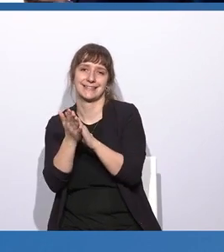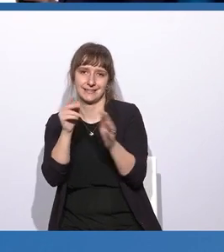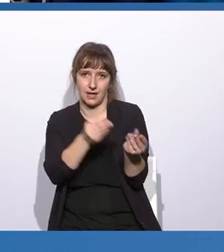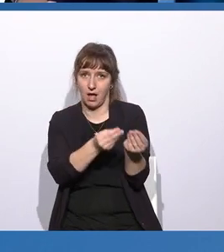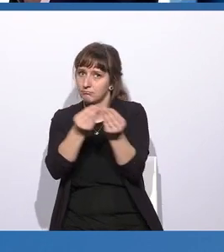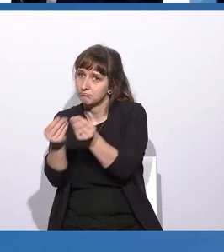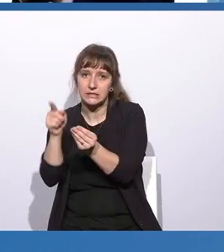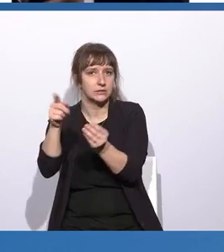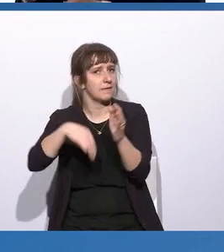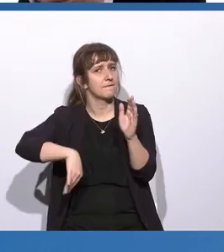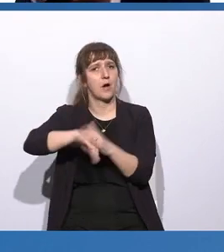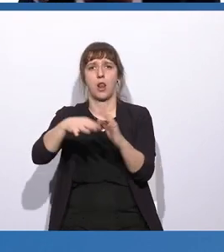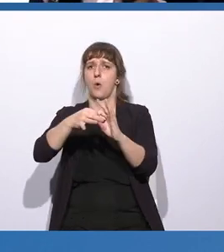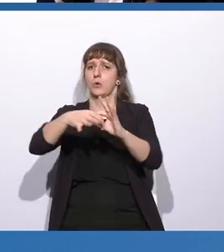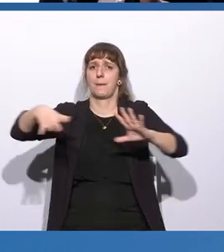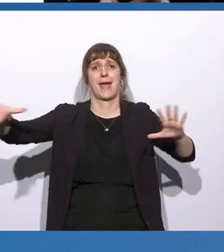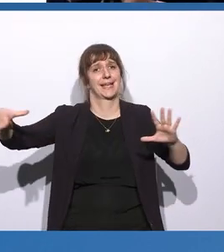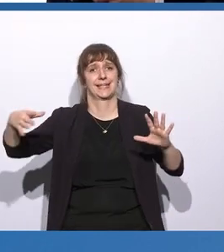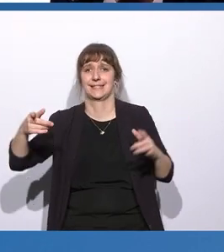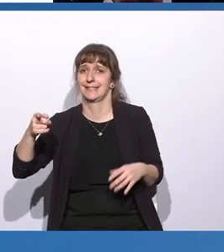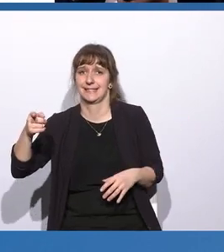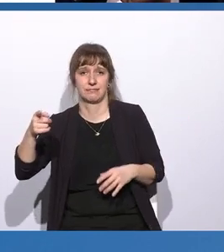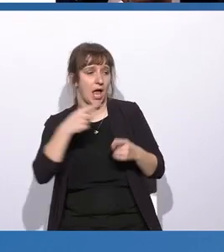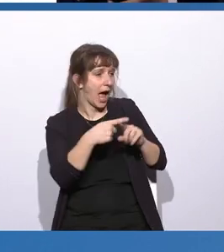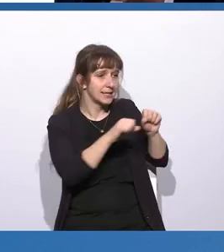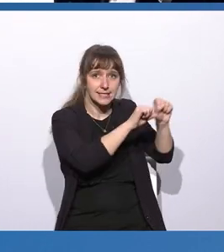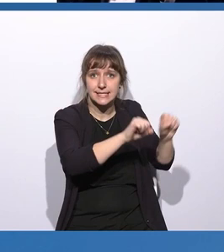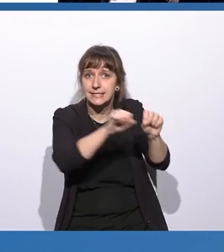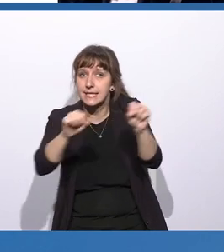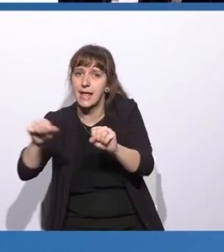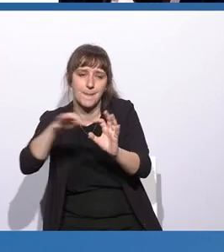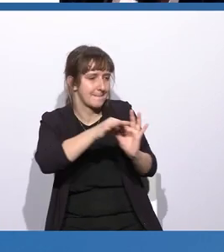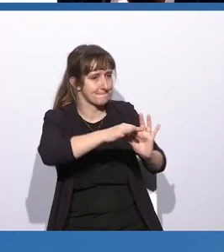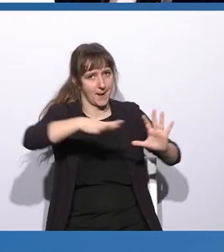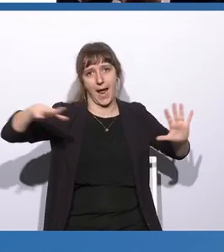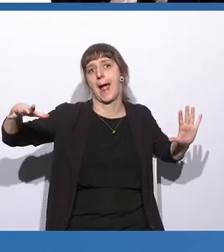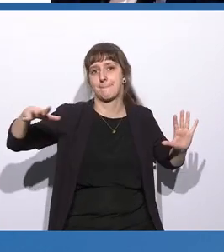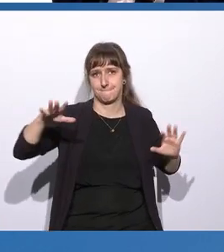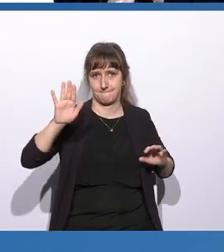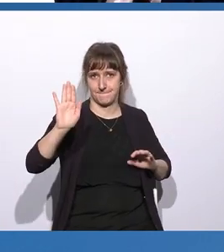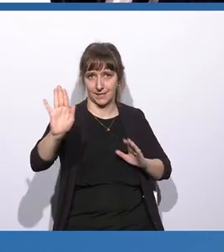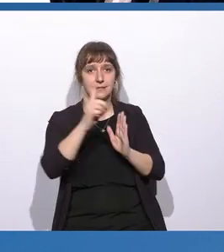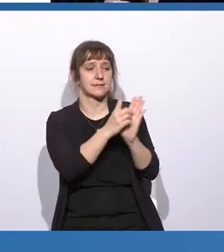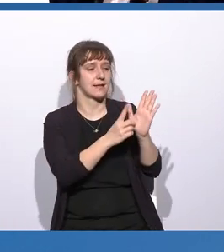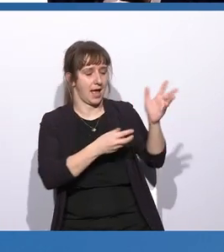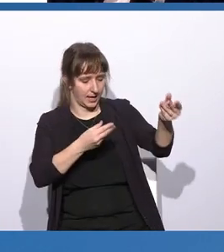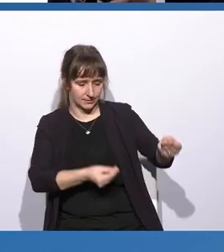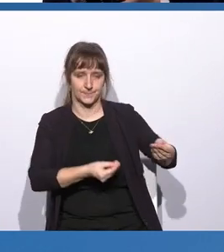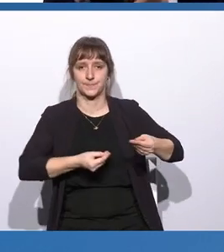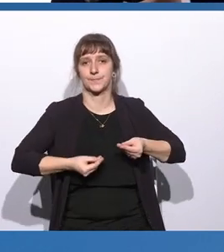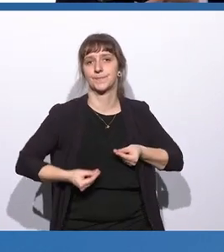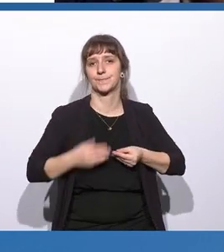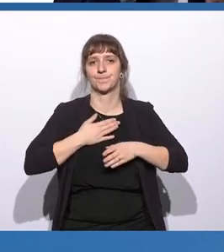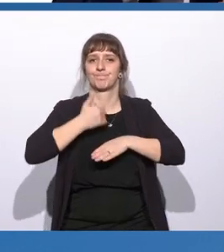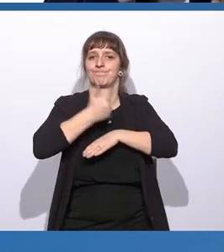Instanz, die vollkommen abgekoppelt von sinnlichen anderen Systemen ist und die diese Daten hoheitlich als Treuhänder verarbeitet.